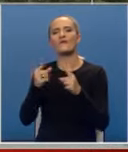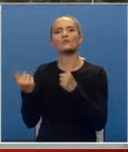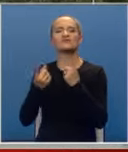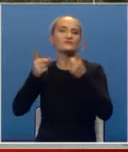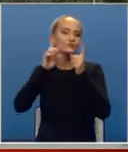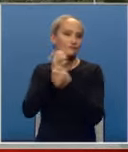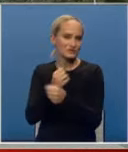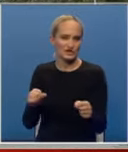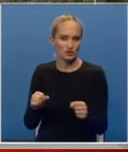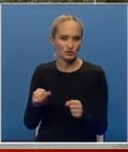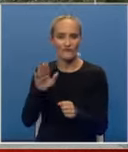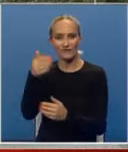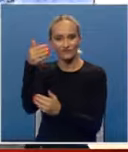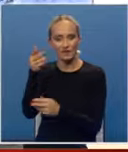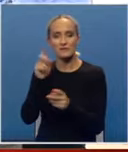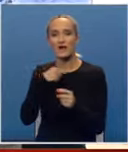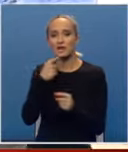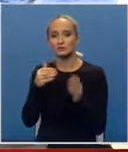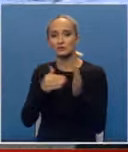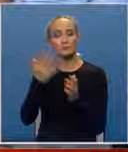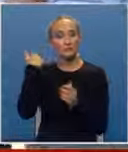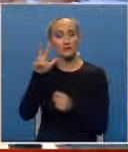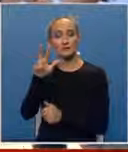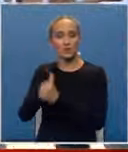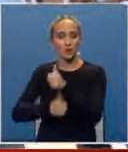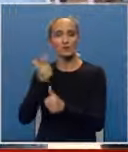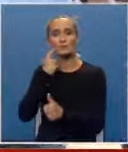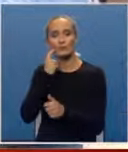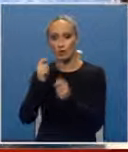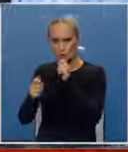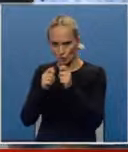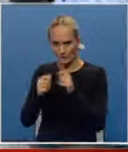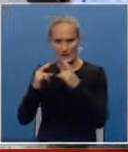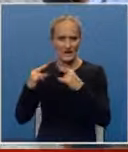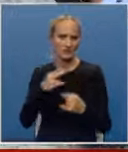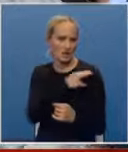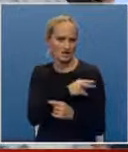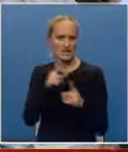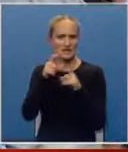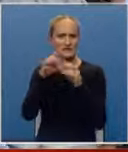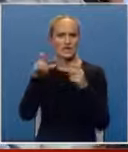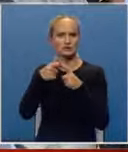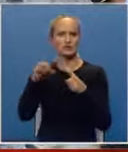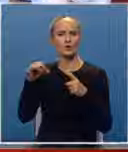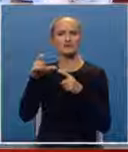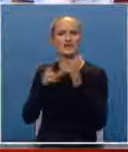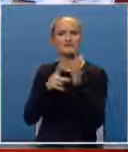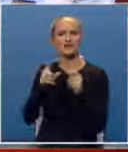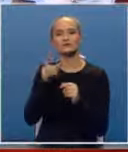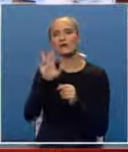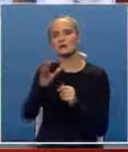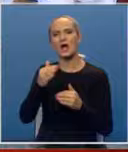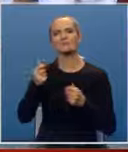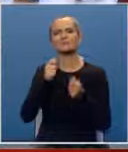sud BiH. U ovom preduzeću kažu da su još prije tri godine pokušali da se dogovore sa gradonačalnikom Draškom Stanjevukovićem, ali da